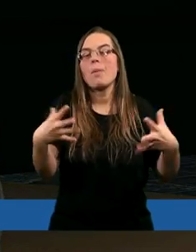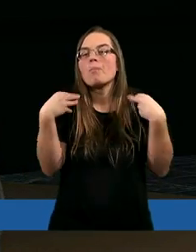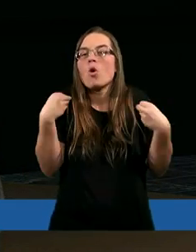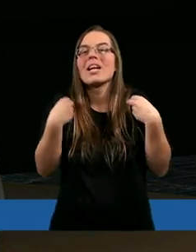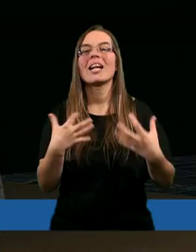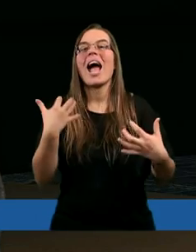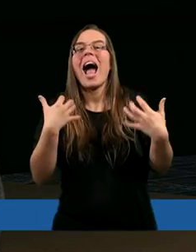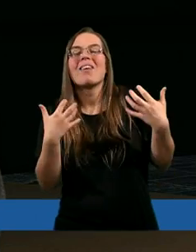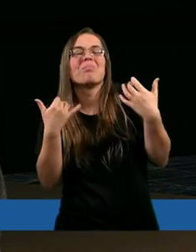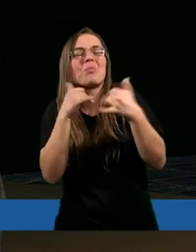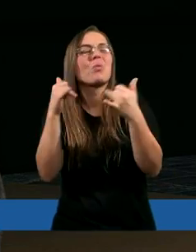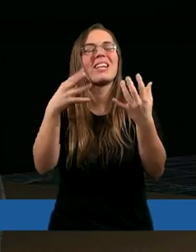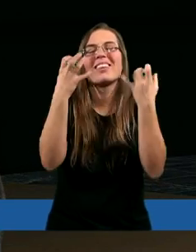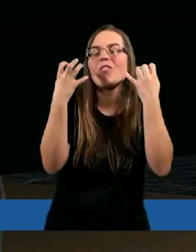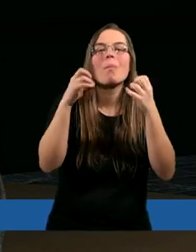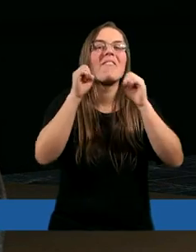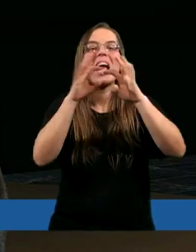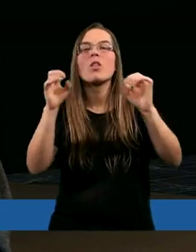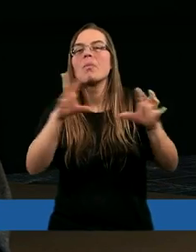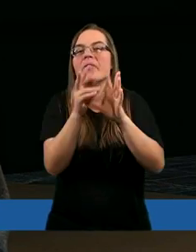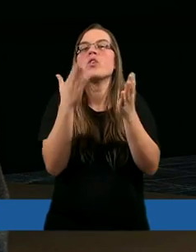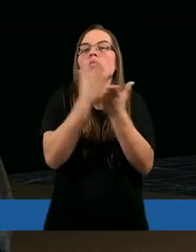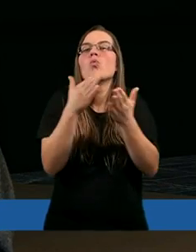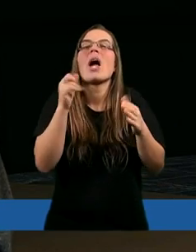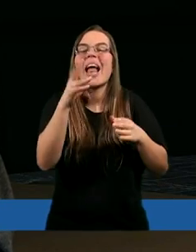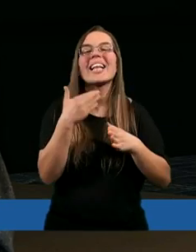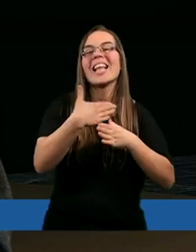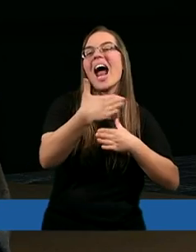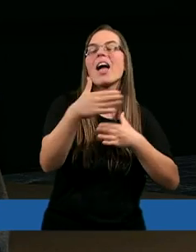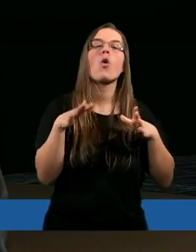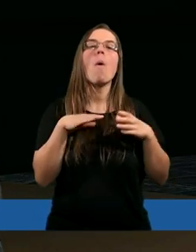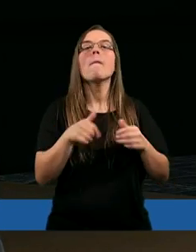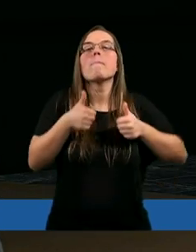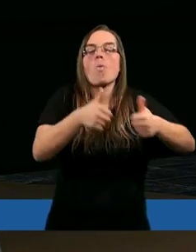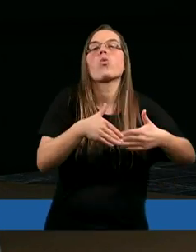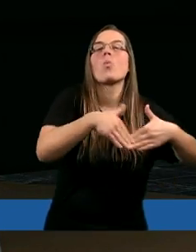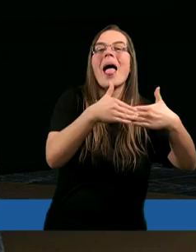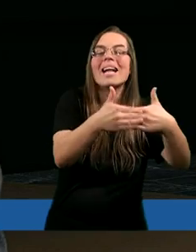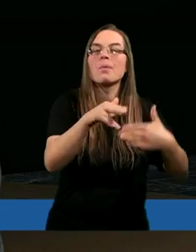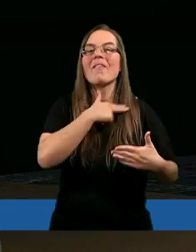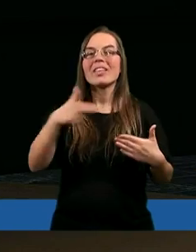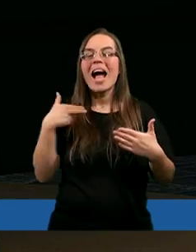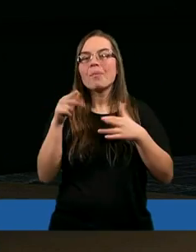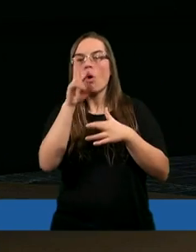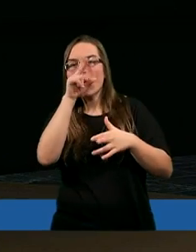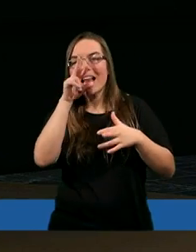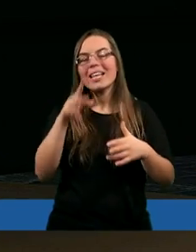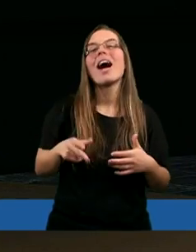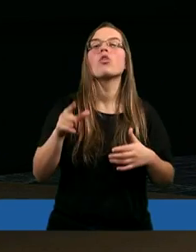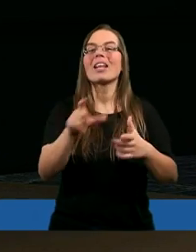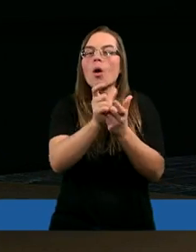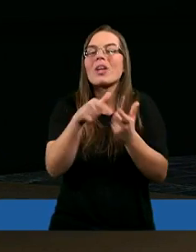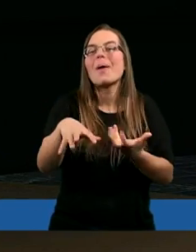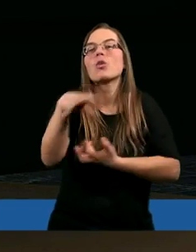mądrości, tyle wiadomości, tak daleko żeśmy posunęli się w naszym poznaniu otaczającego nas